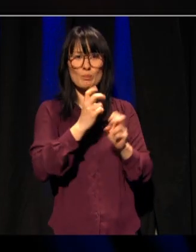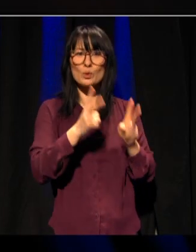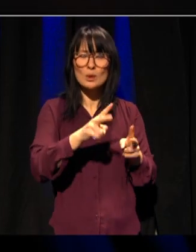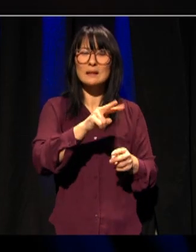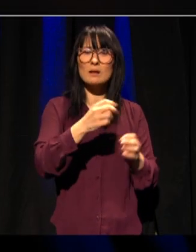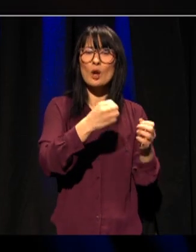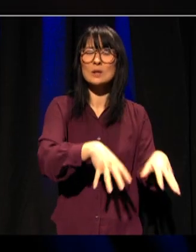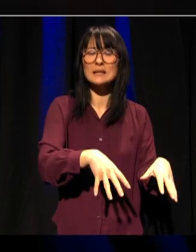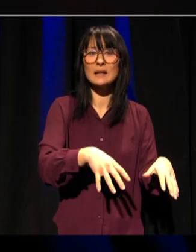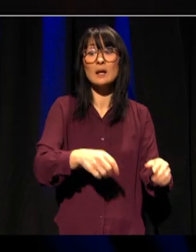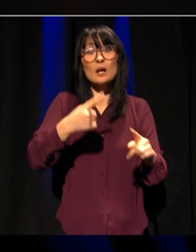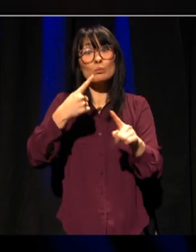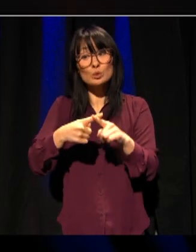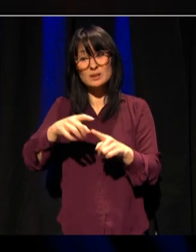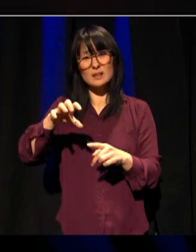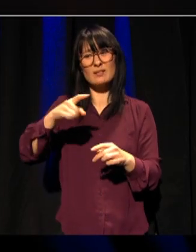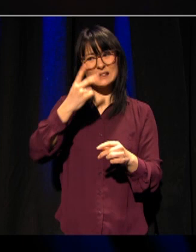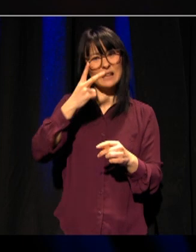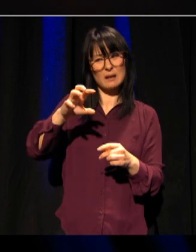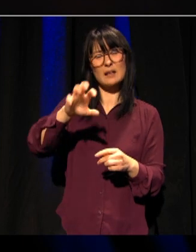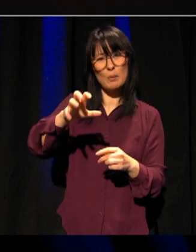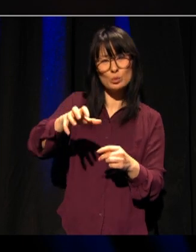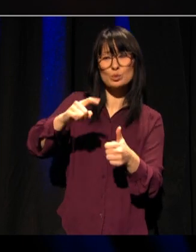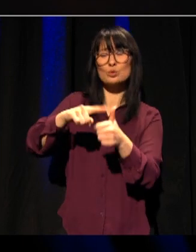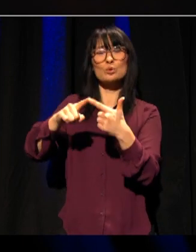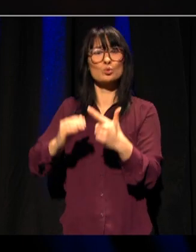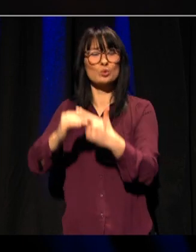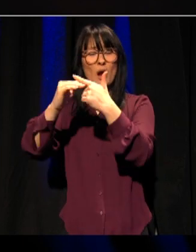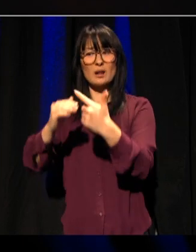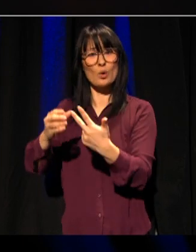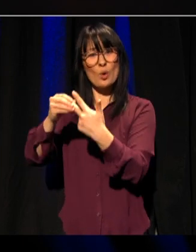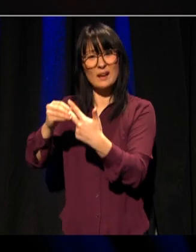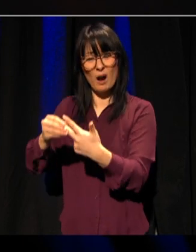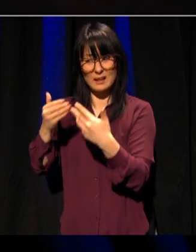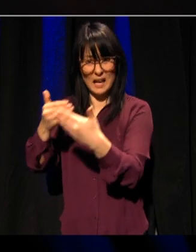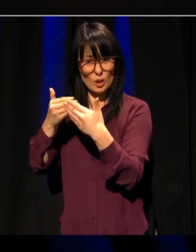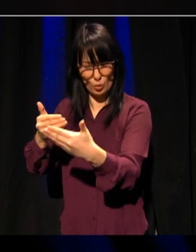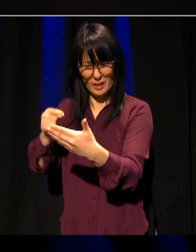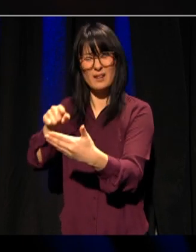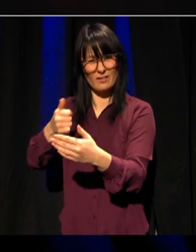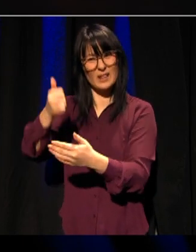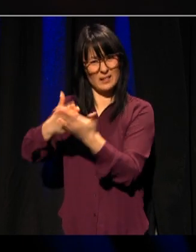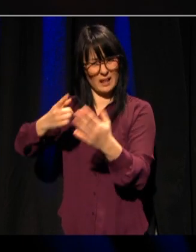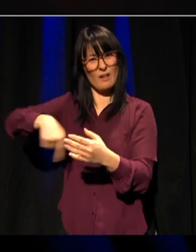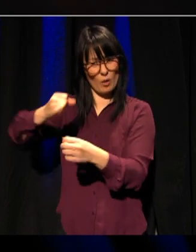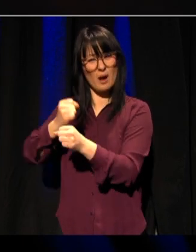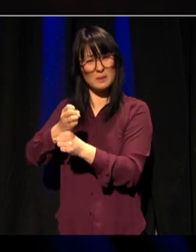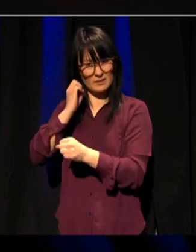men også hva campus, sosiale og kollegiale relasjoner betyr i arbeidshverdagen.